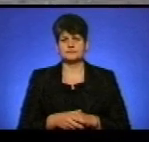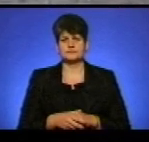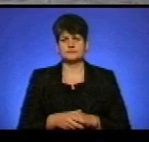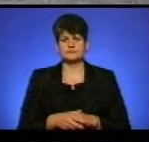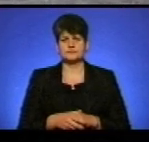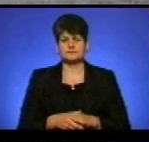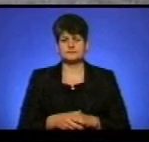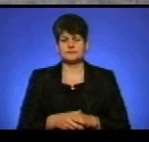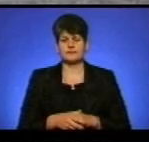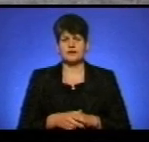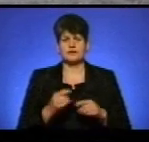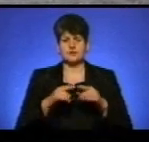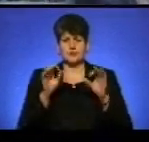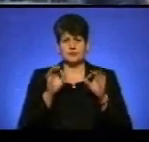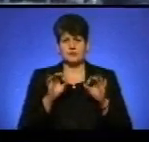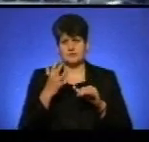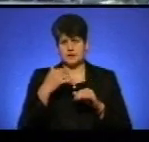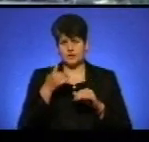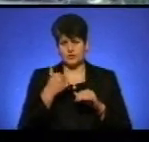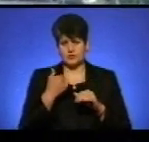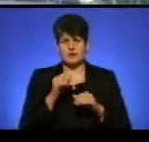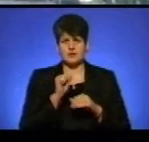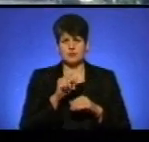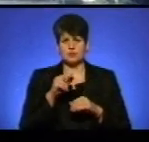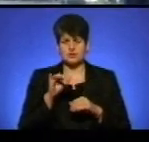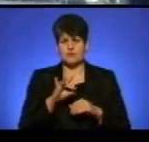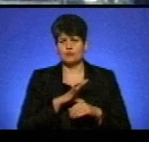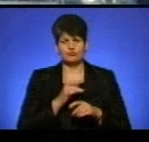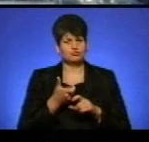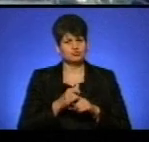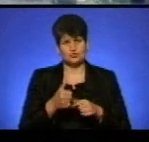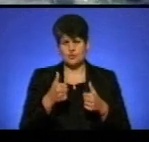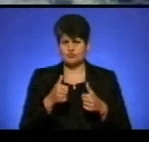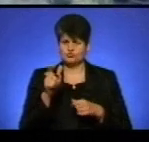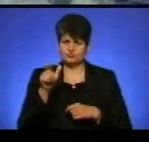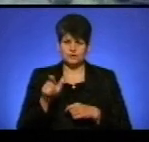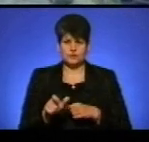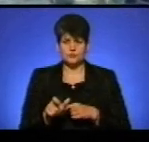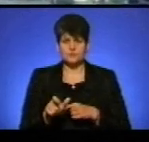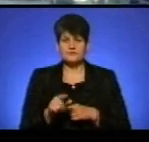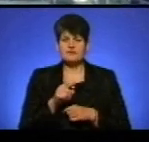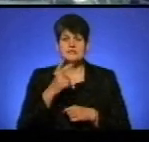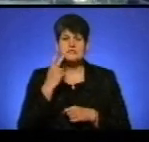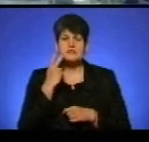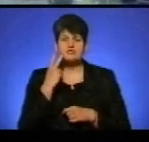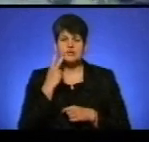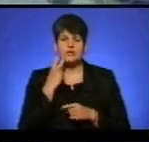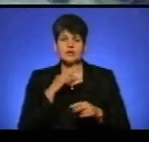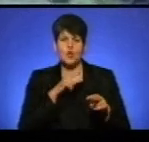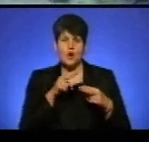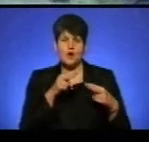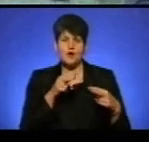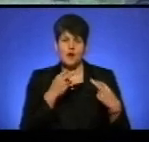Він тримався в нього всього 5 років. Андрій Пушкар був дуже хорошою людиною, він завжди доглядав за